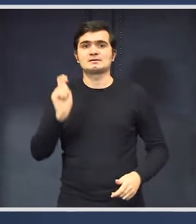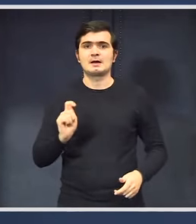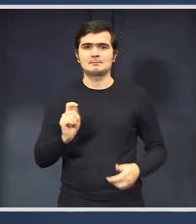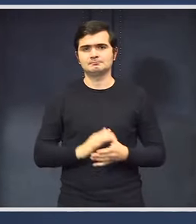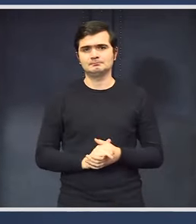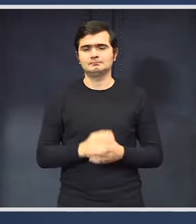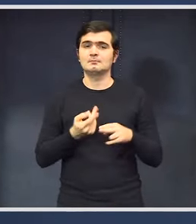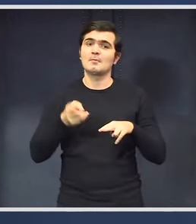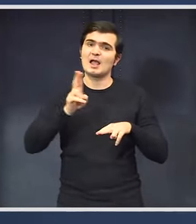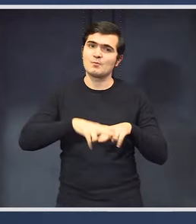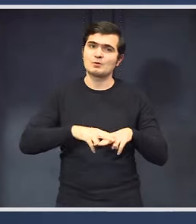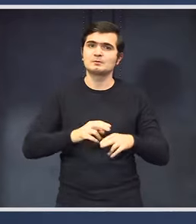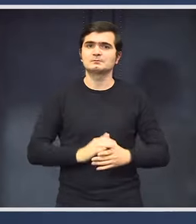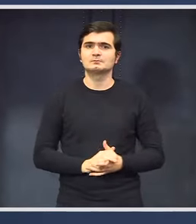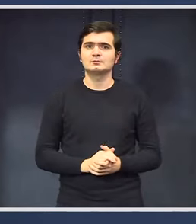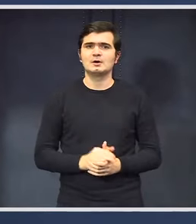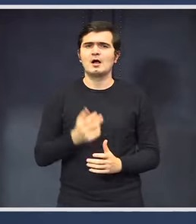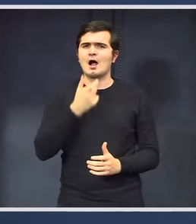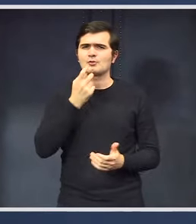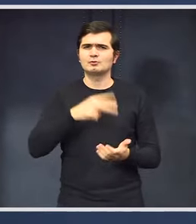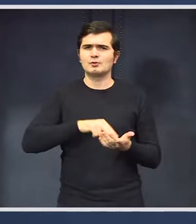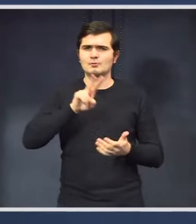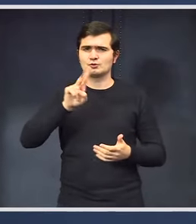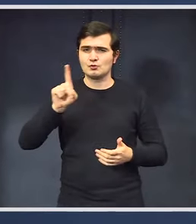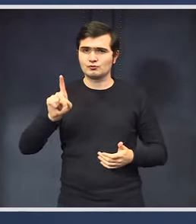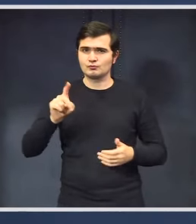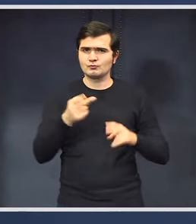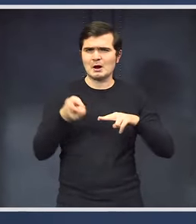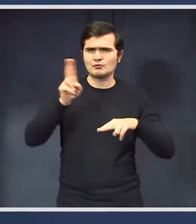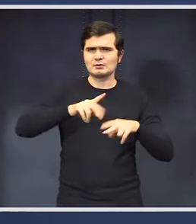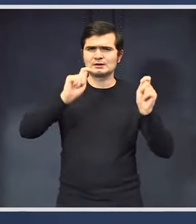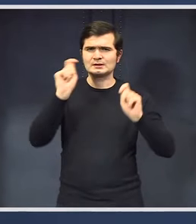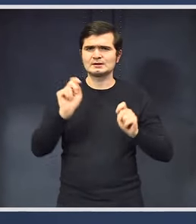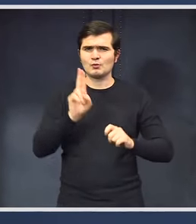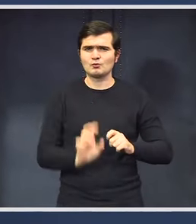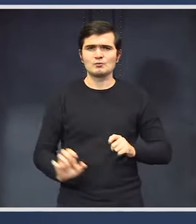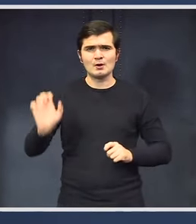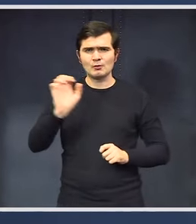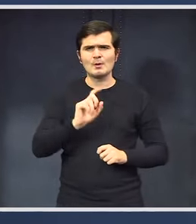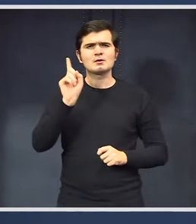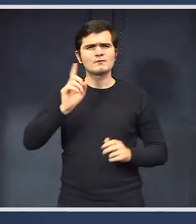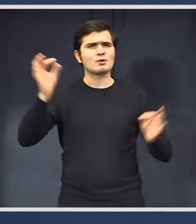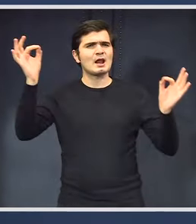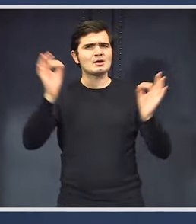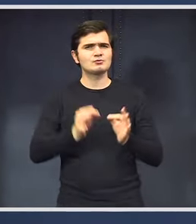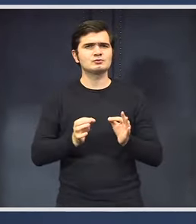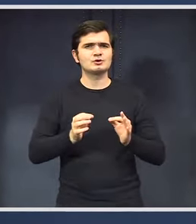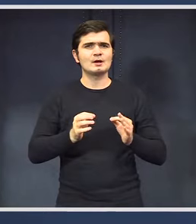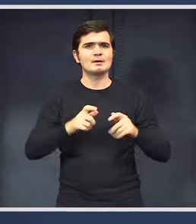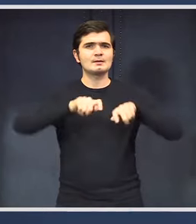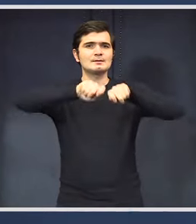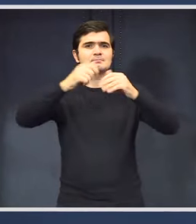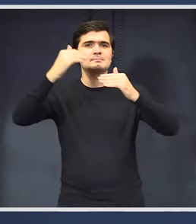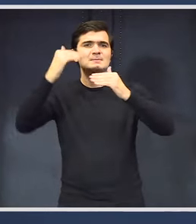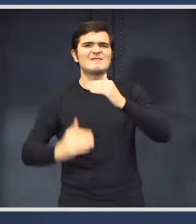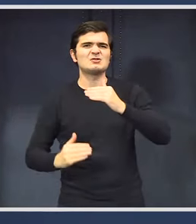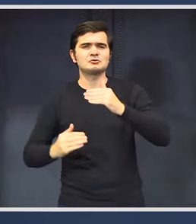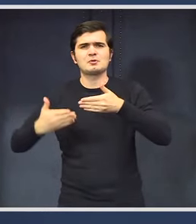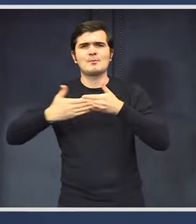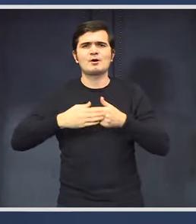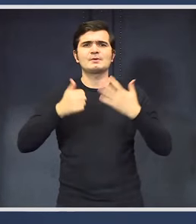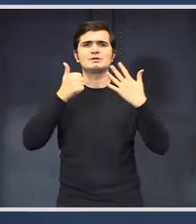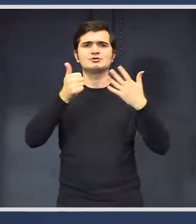mult, în 2021, majoritatea țălării din Uniunea Europeană vor reduce deficitul aproape de